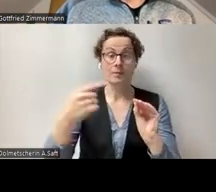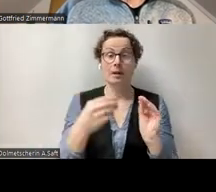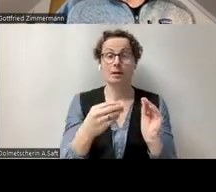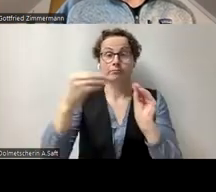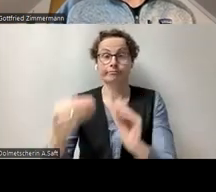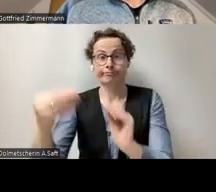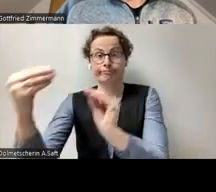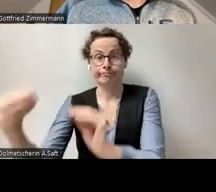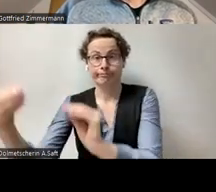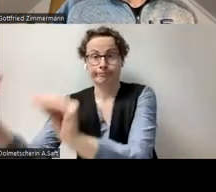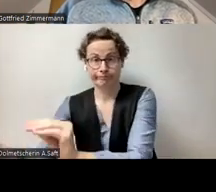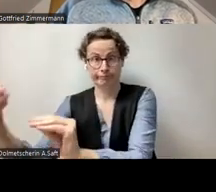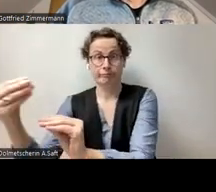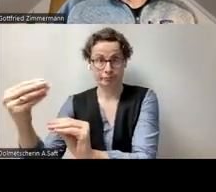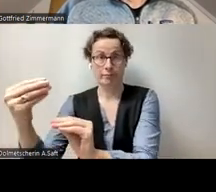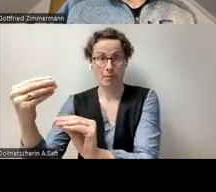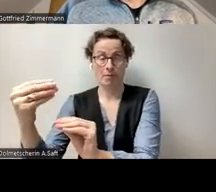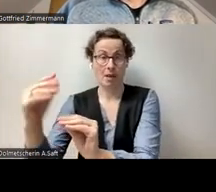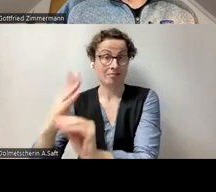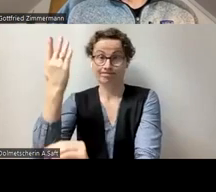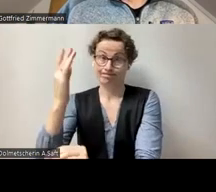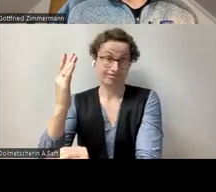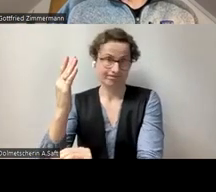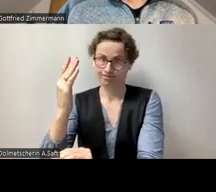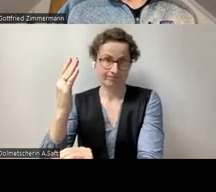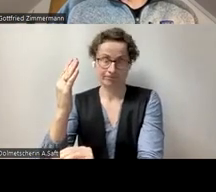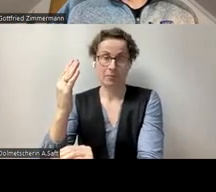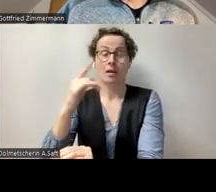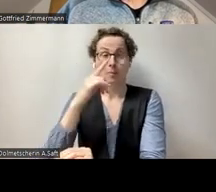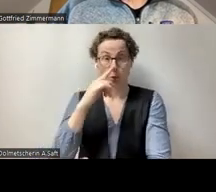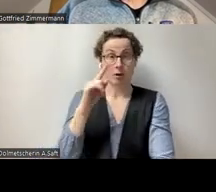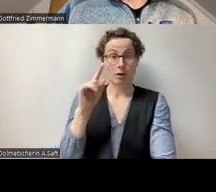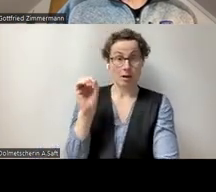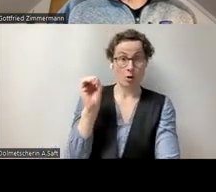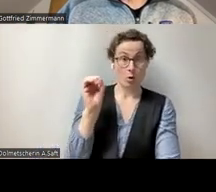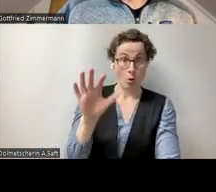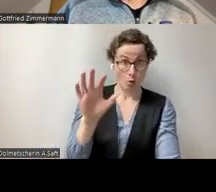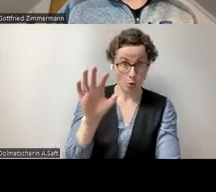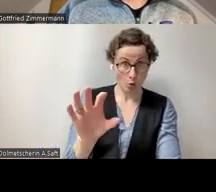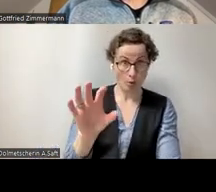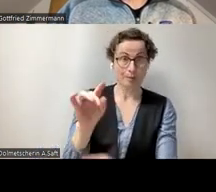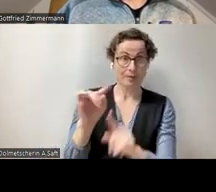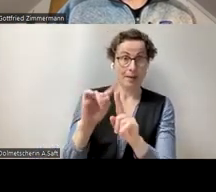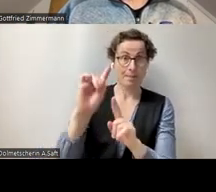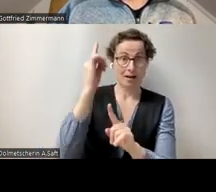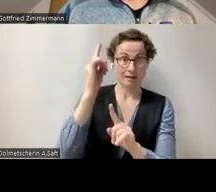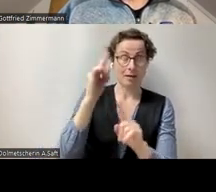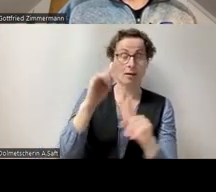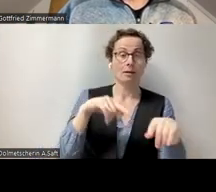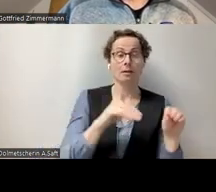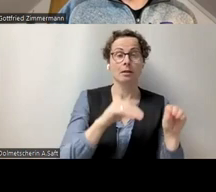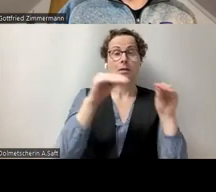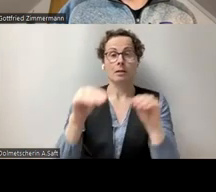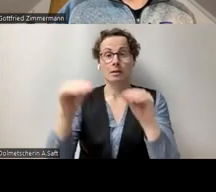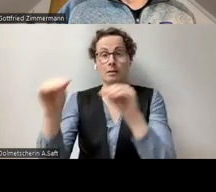Das heißt, wenn man hier ein Logo einbaut, wird es vom Screenreader später nicht